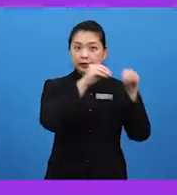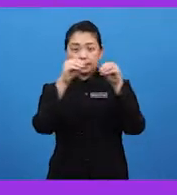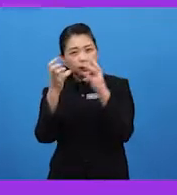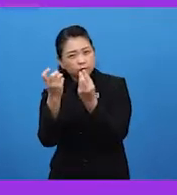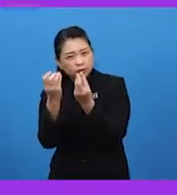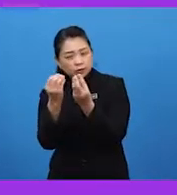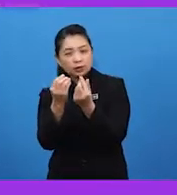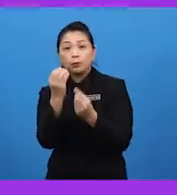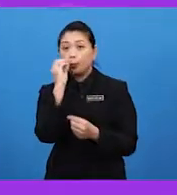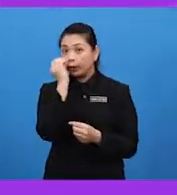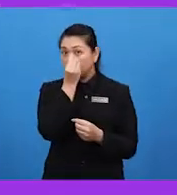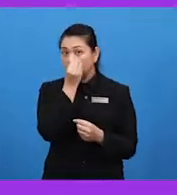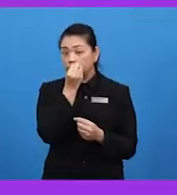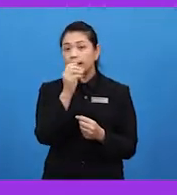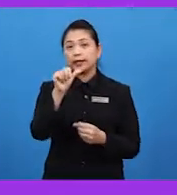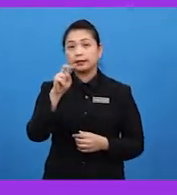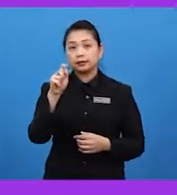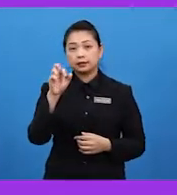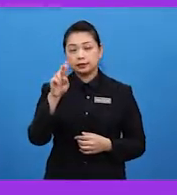butir dubunga dari enter ke stigma.